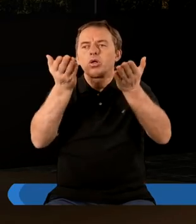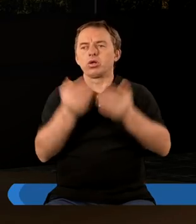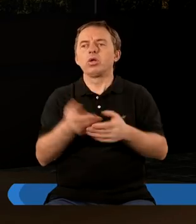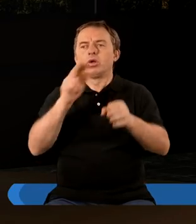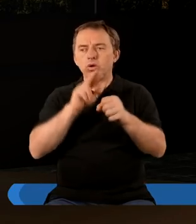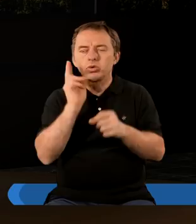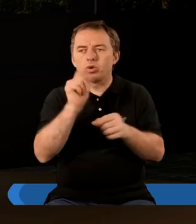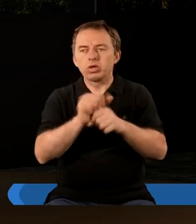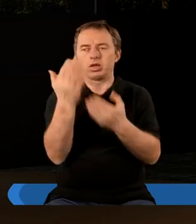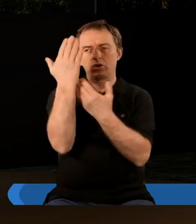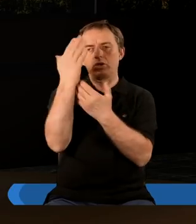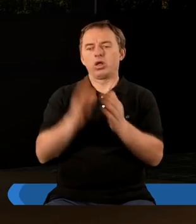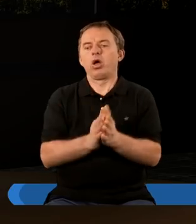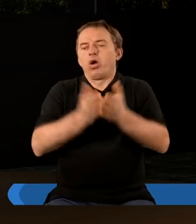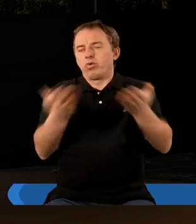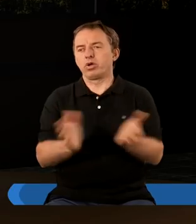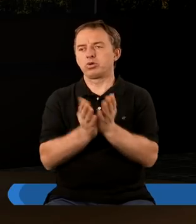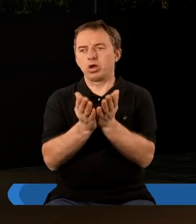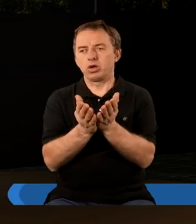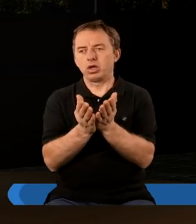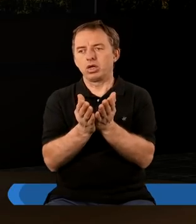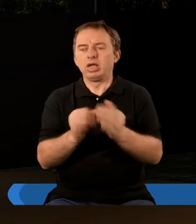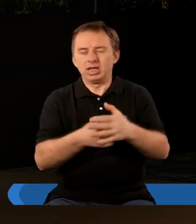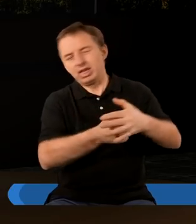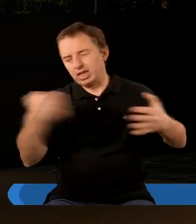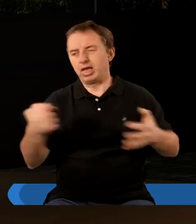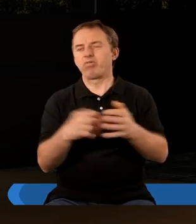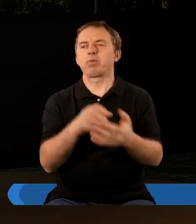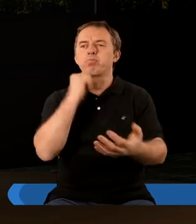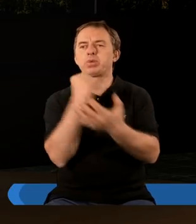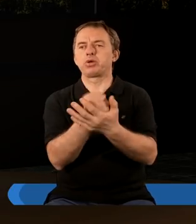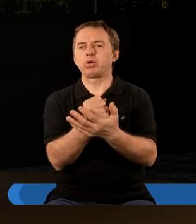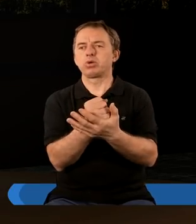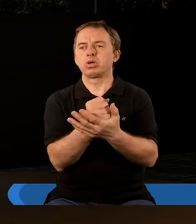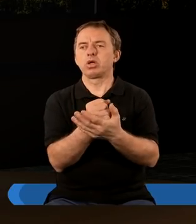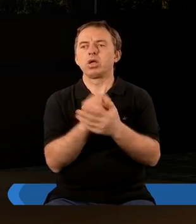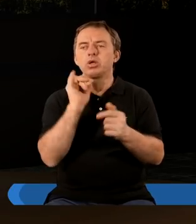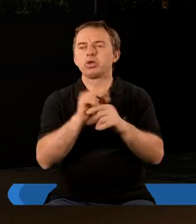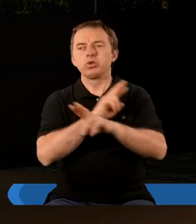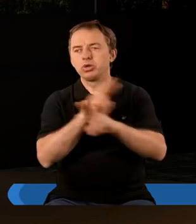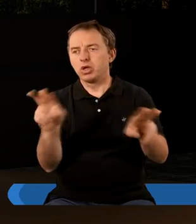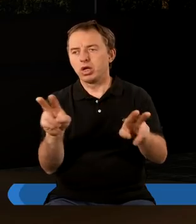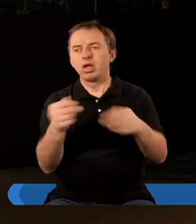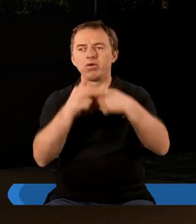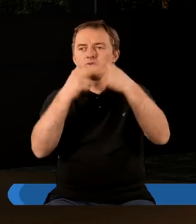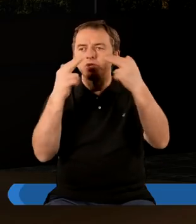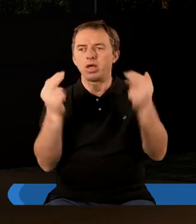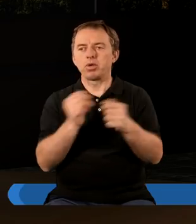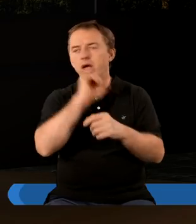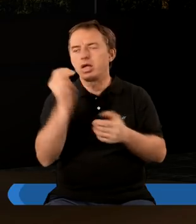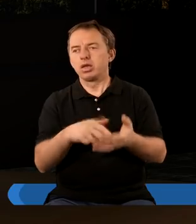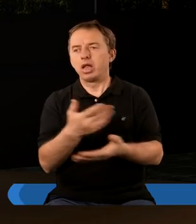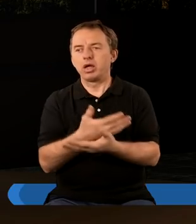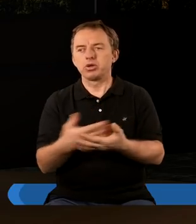Któż jest godny otworzyć księgę i zerwać jej pieczęcie? I nikt w niebie,